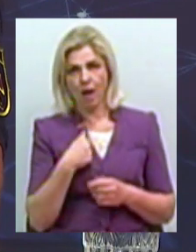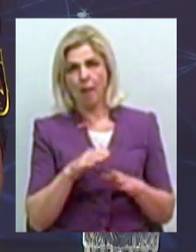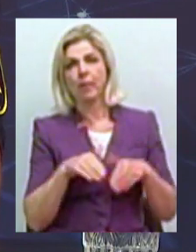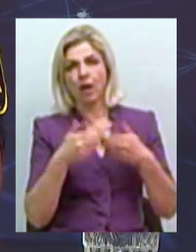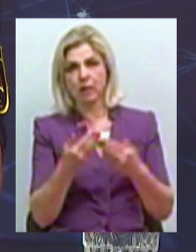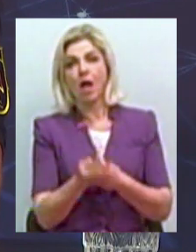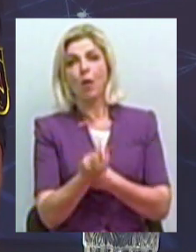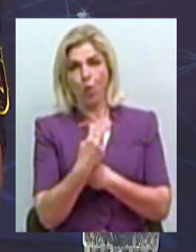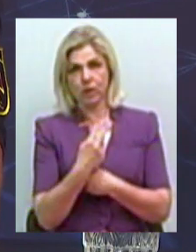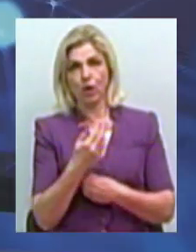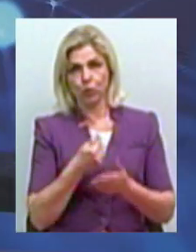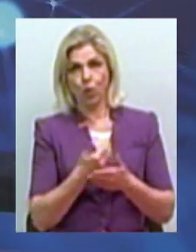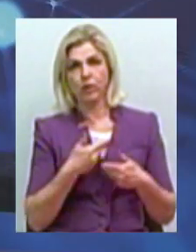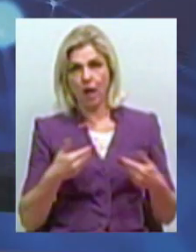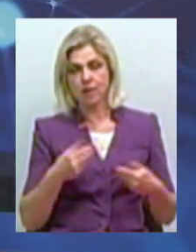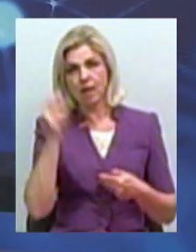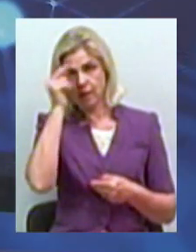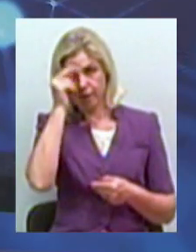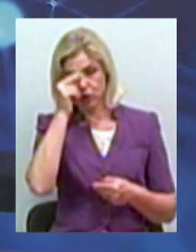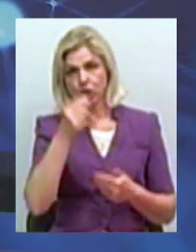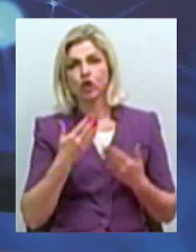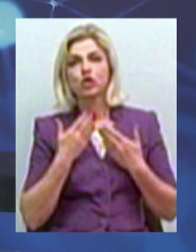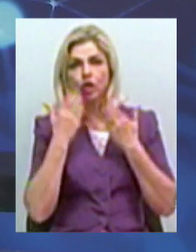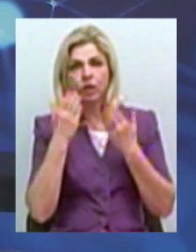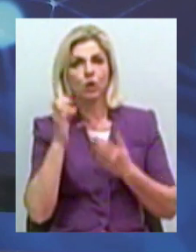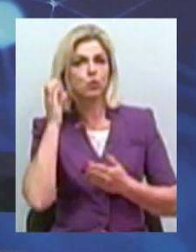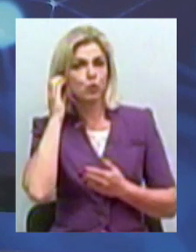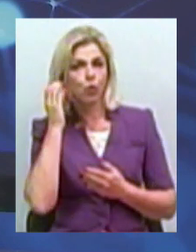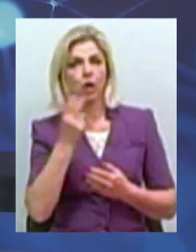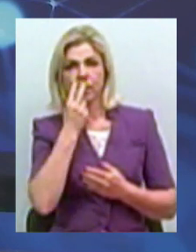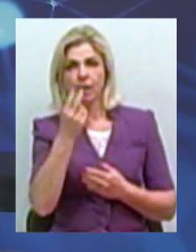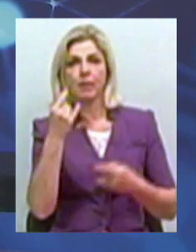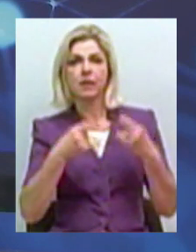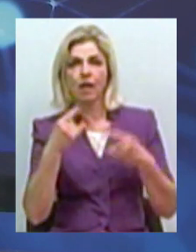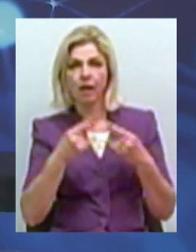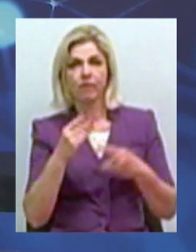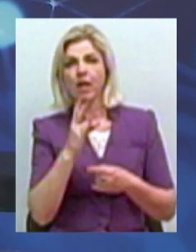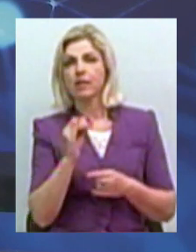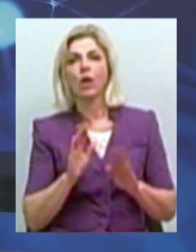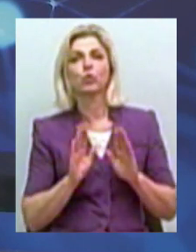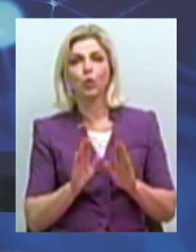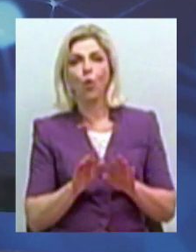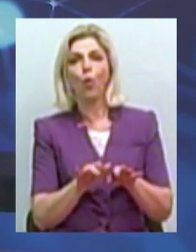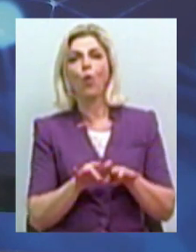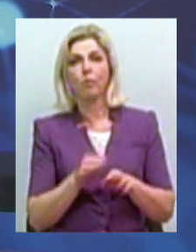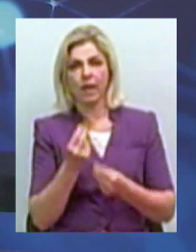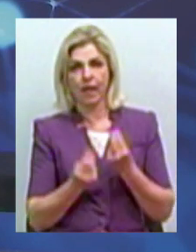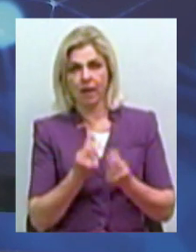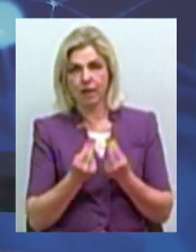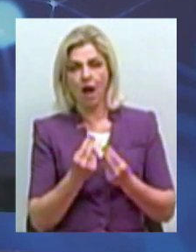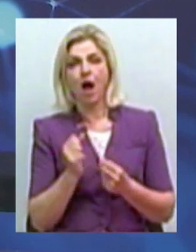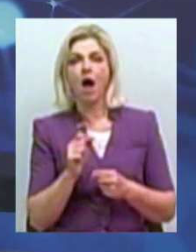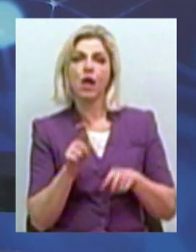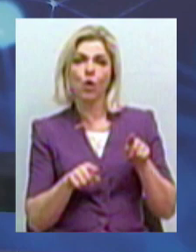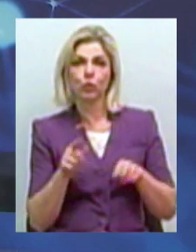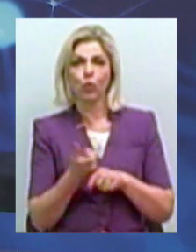навчатися цьому, крім того, читати, слухати, дивитися телевізор, не тільки в комп'ютерні ігри, іноді